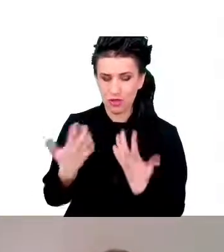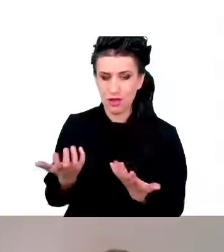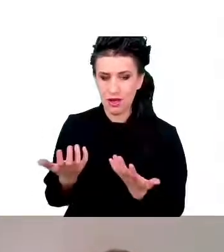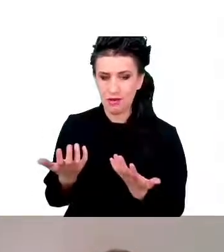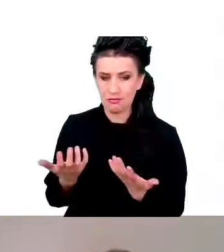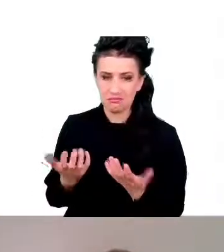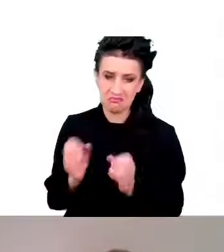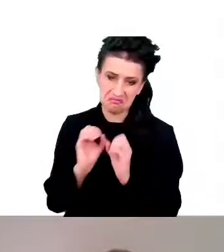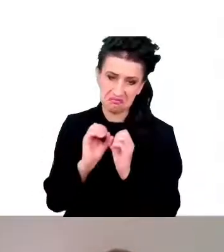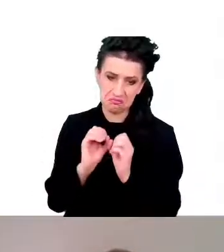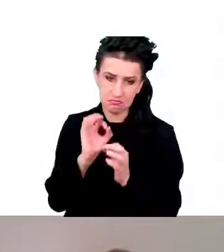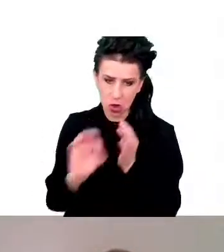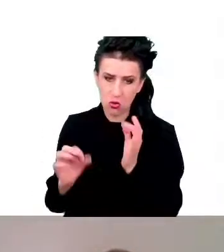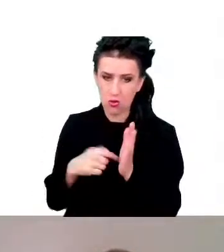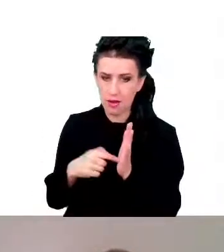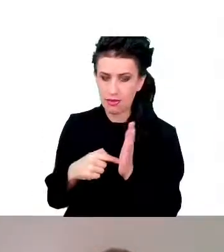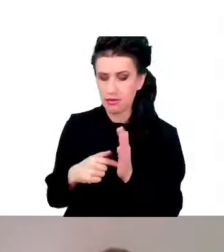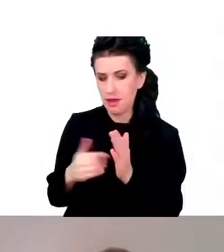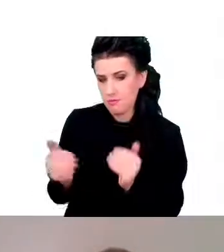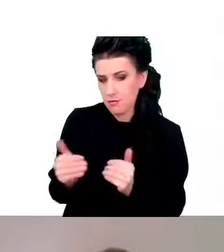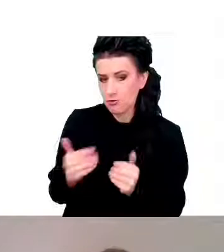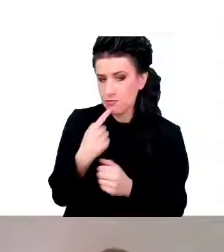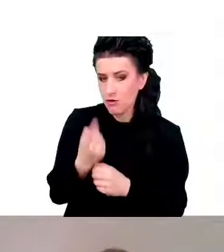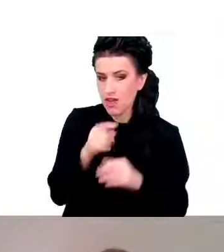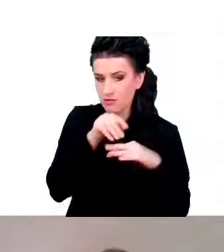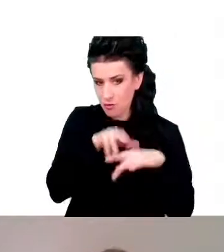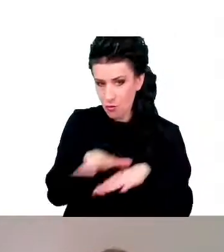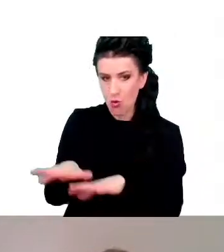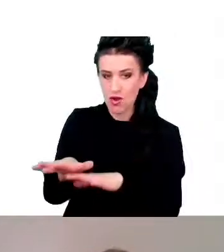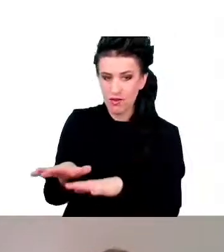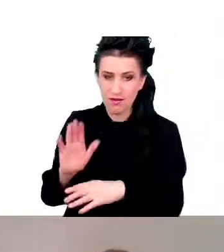jest to coś, na można wpływać.